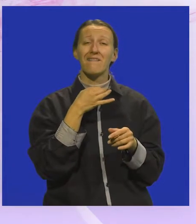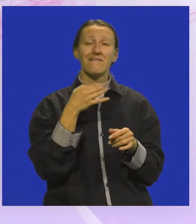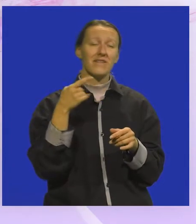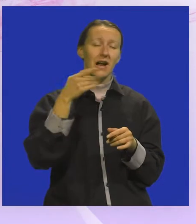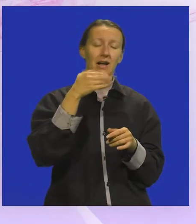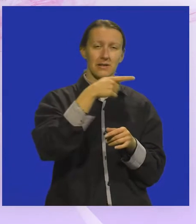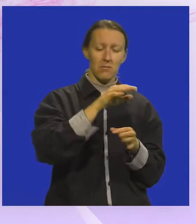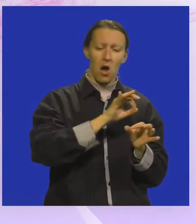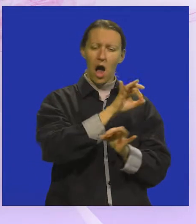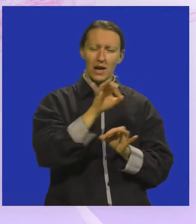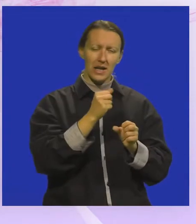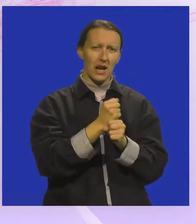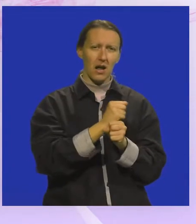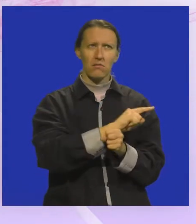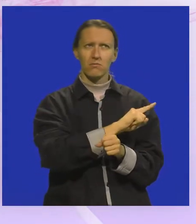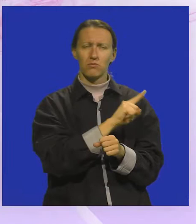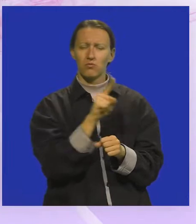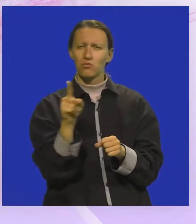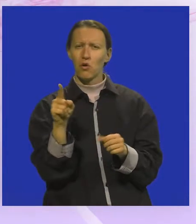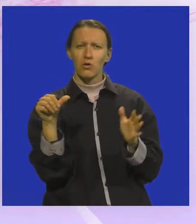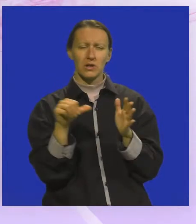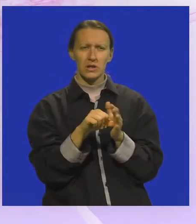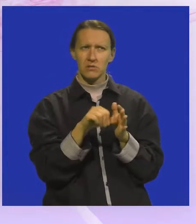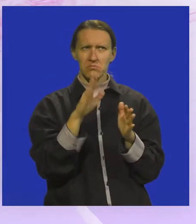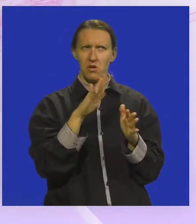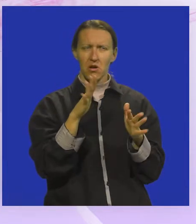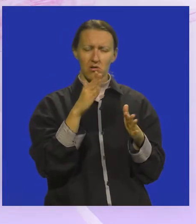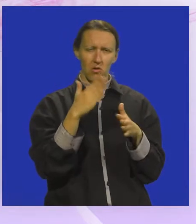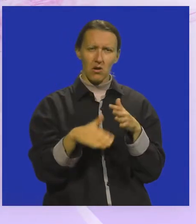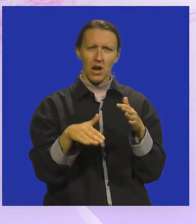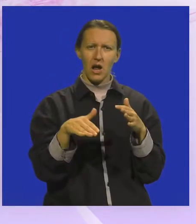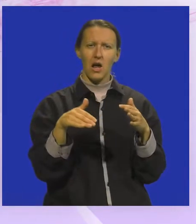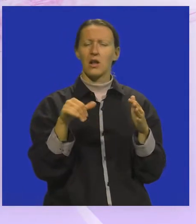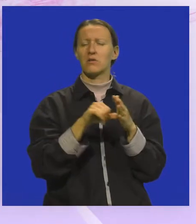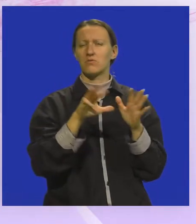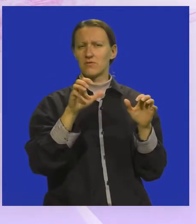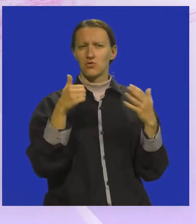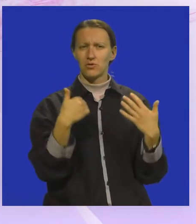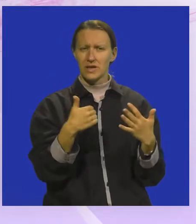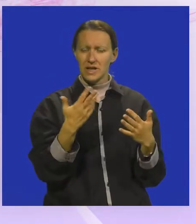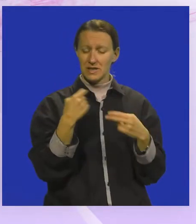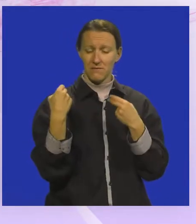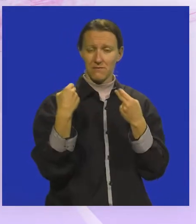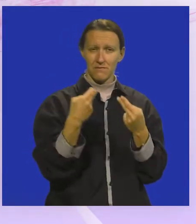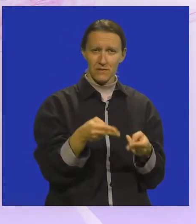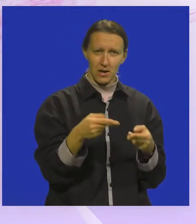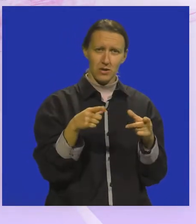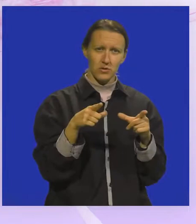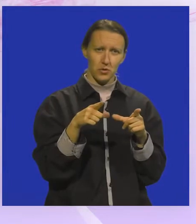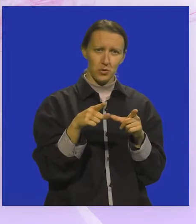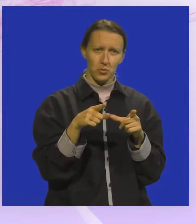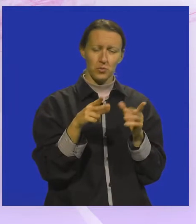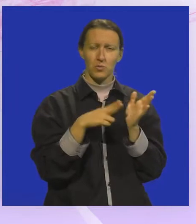je kao arhitekt radio negdje do kraja 60. godina kad se vraća natrag u